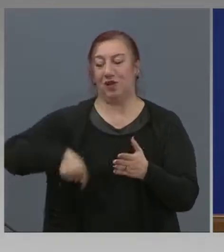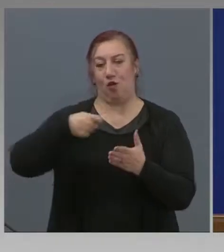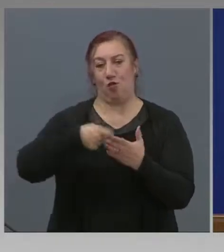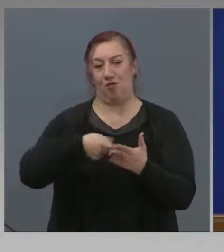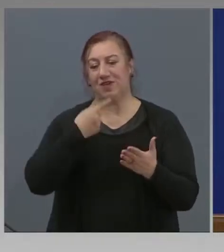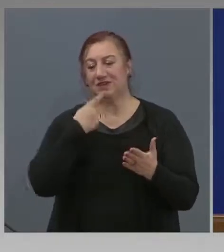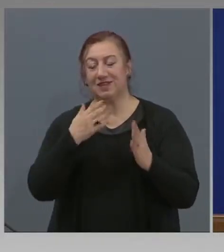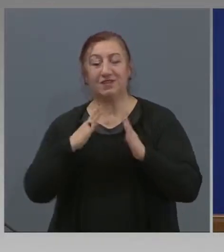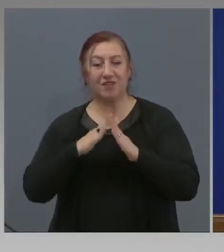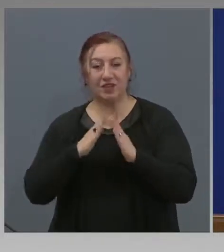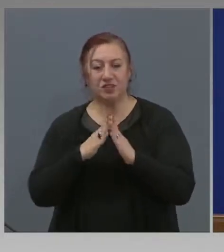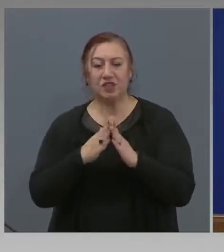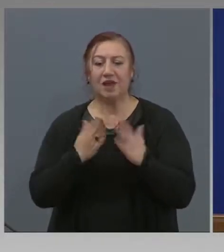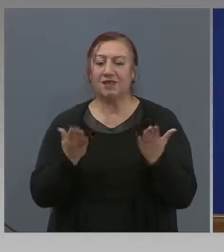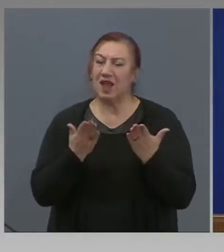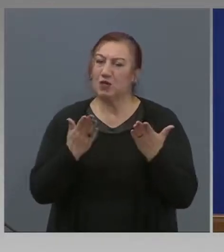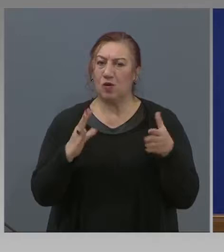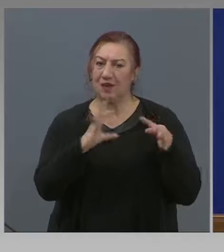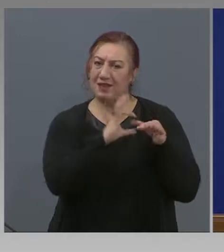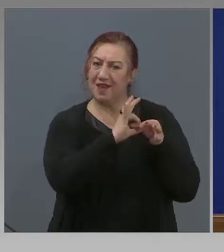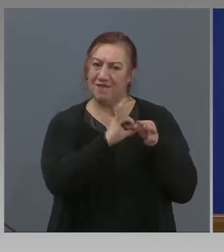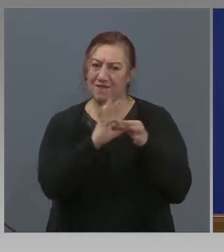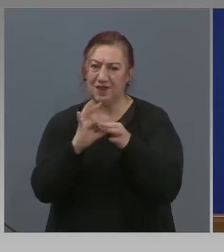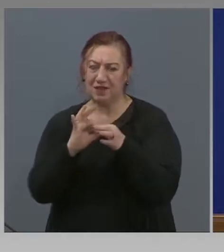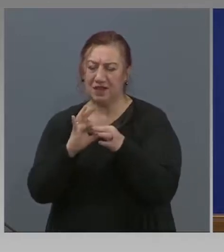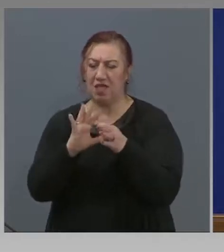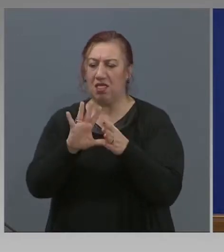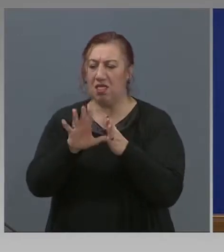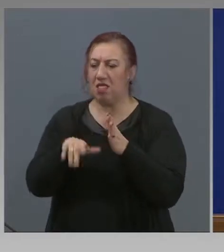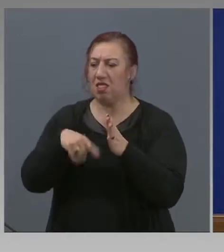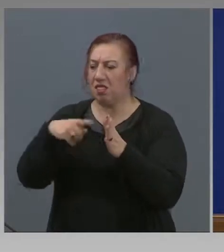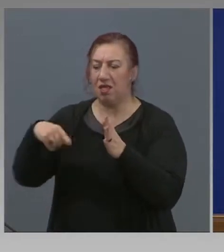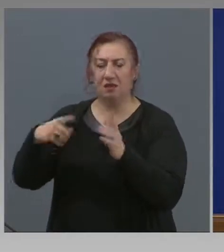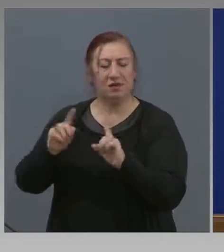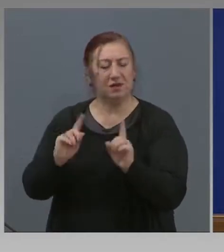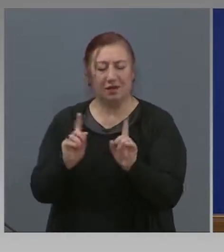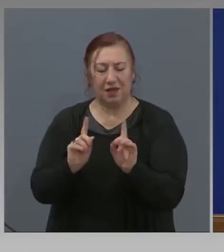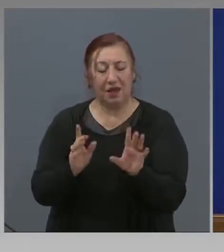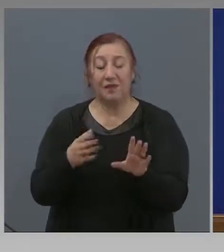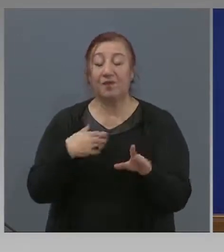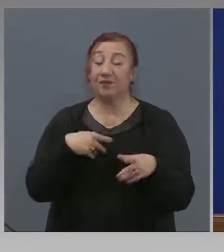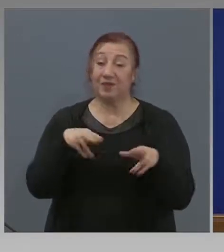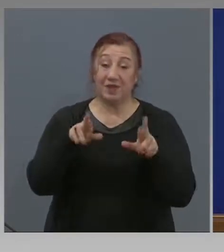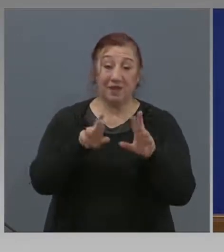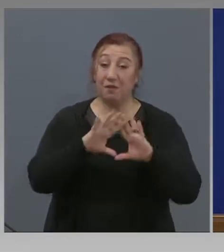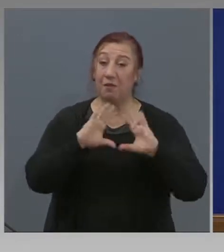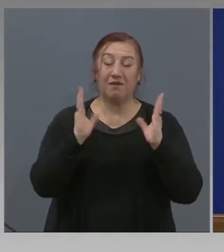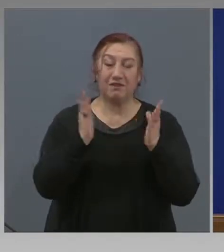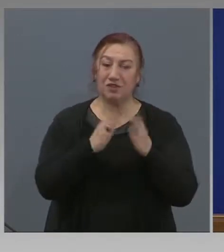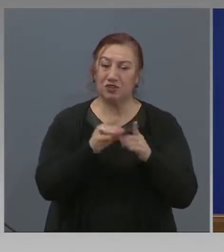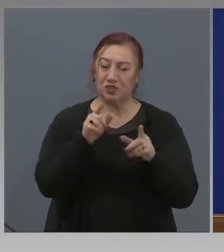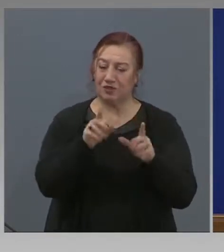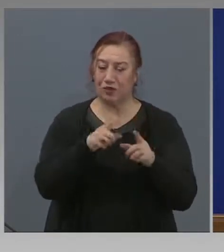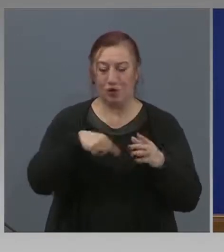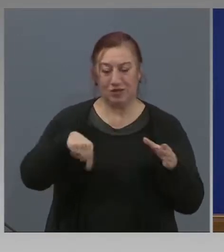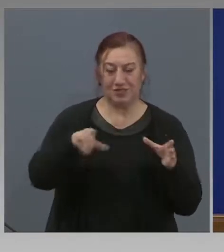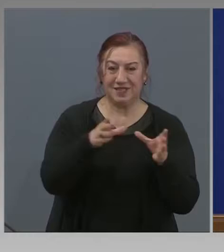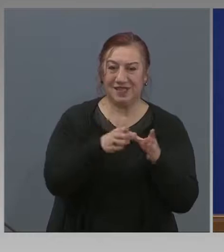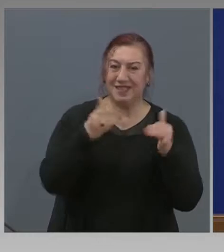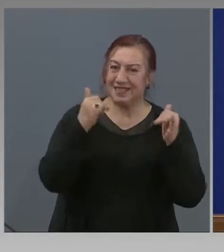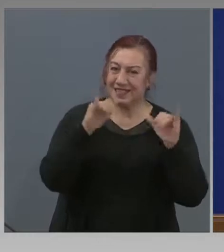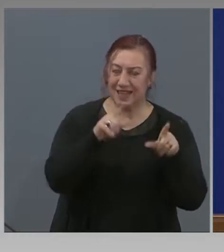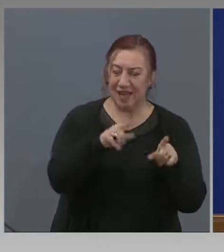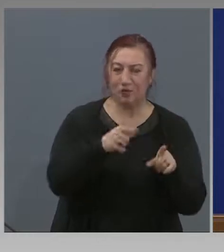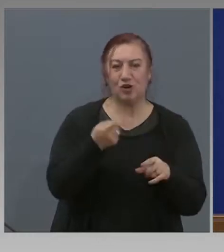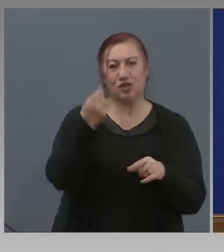тази връзка. Надявам се, че всички в сектора ще се справим с предизвикателството,